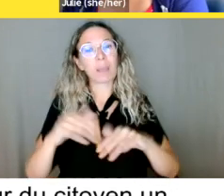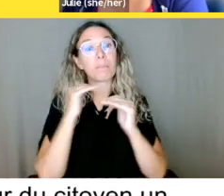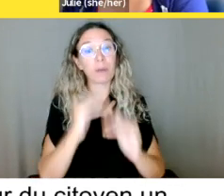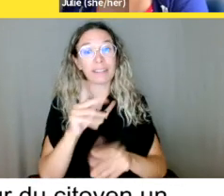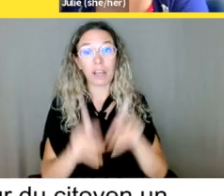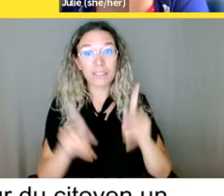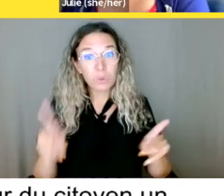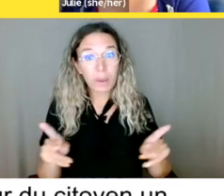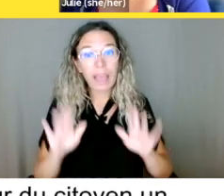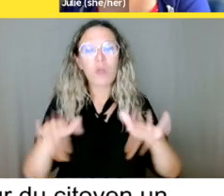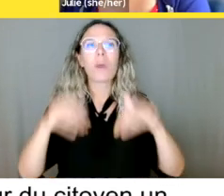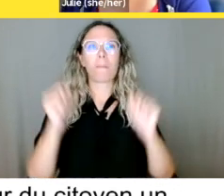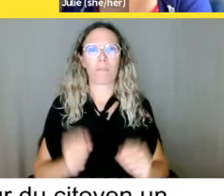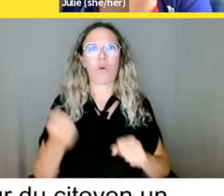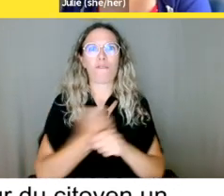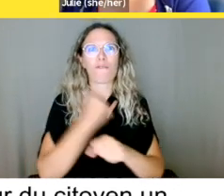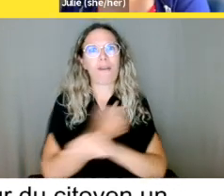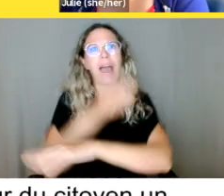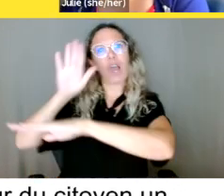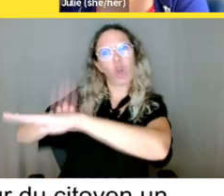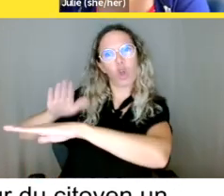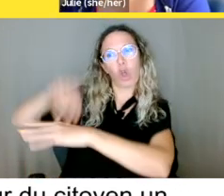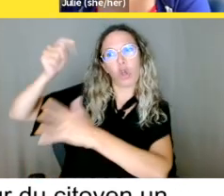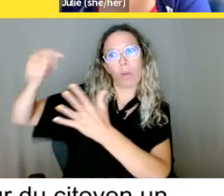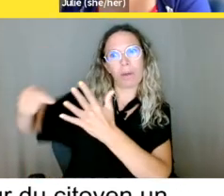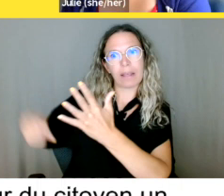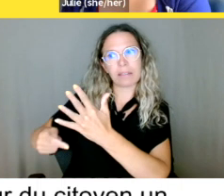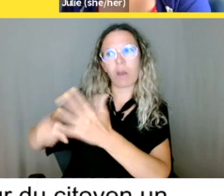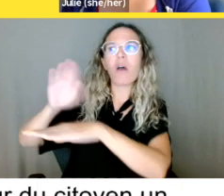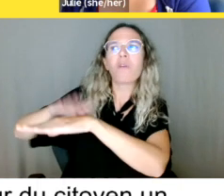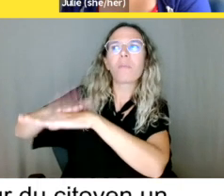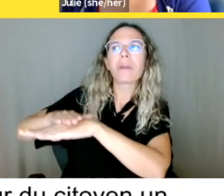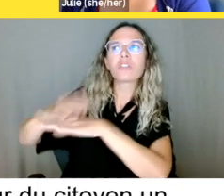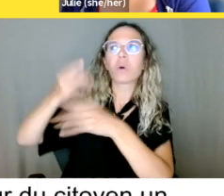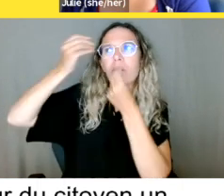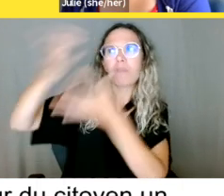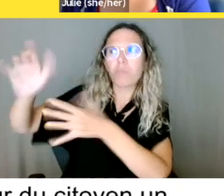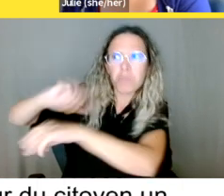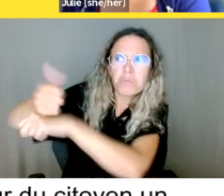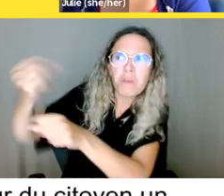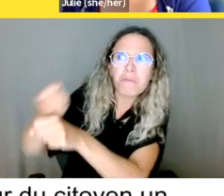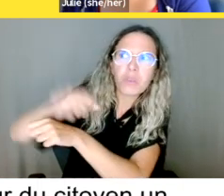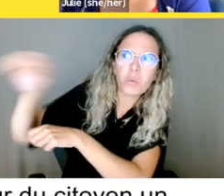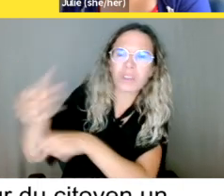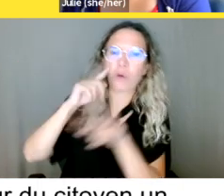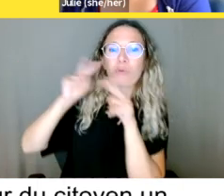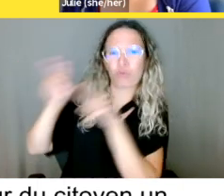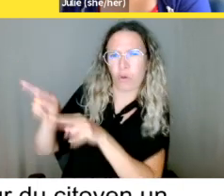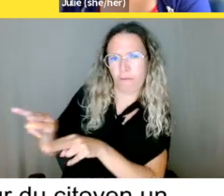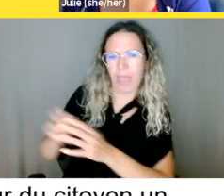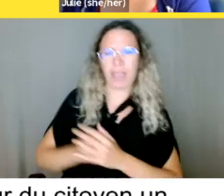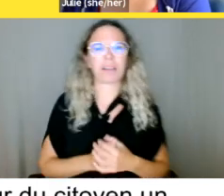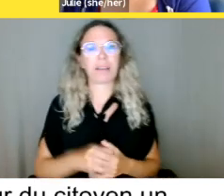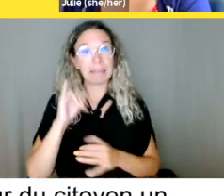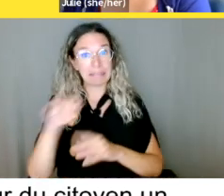'amélioration. Dans un cas spécifique, si vous avez tout tenté et que cela concerne les gestionnaires et les employés de la Ville